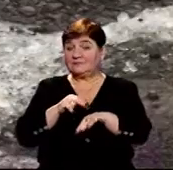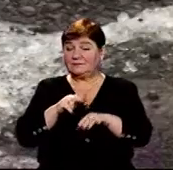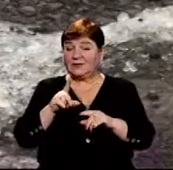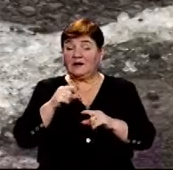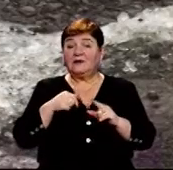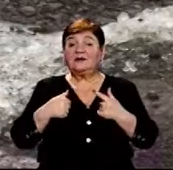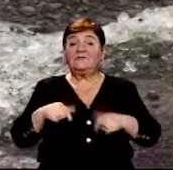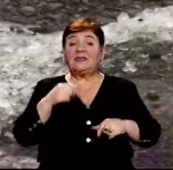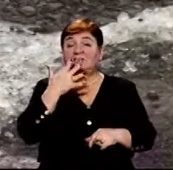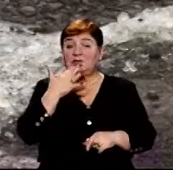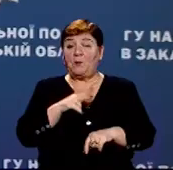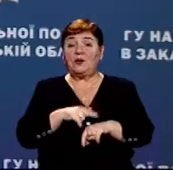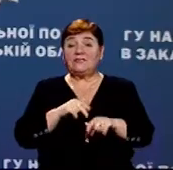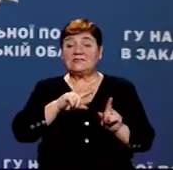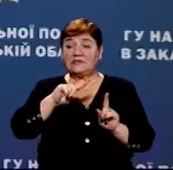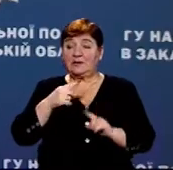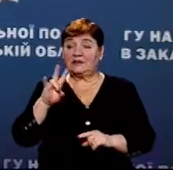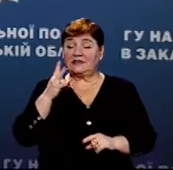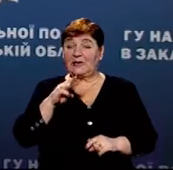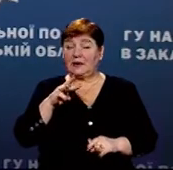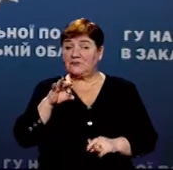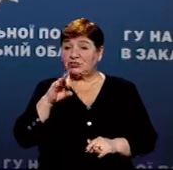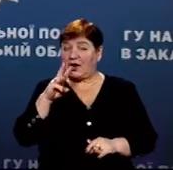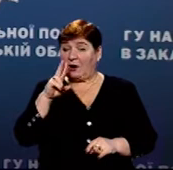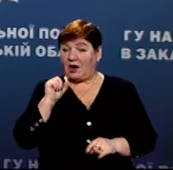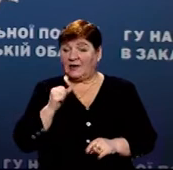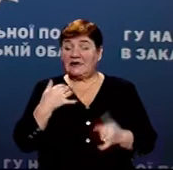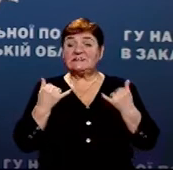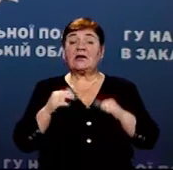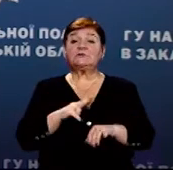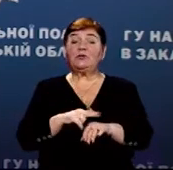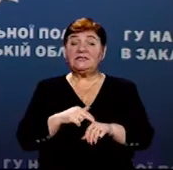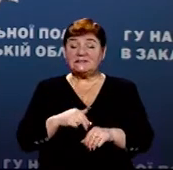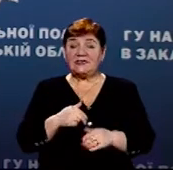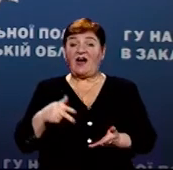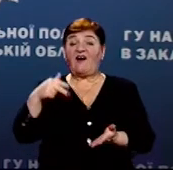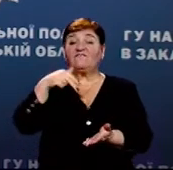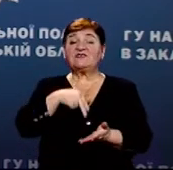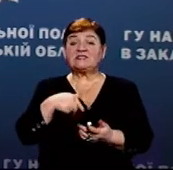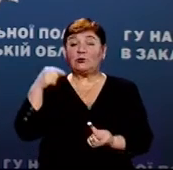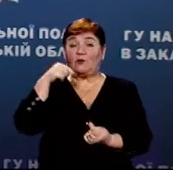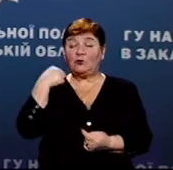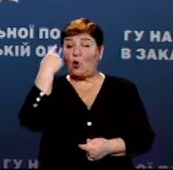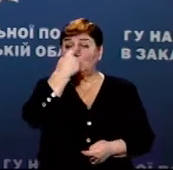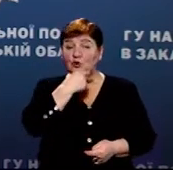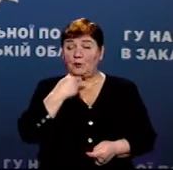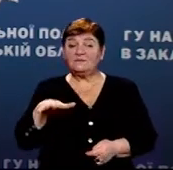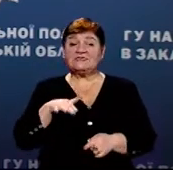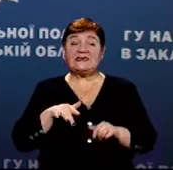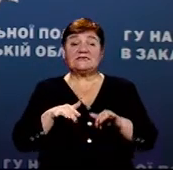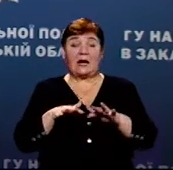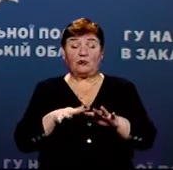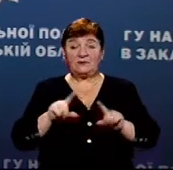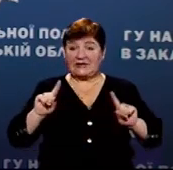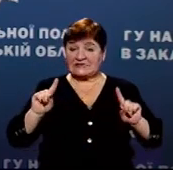розповідає речниця Нацполіції Закарпаття Наталія Мащіко. Зараз поліція встановлює особу чоловіка та вживає всіх заходів на її